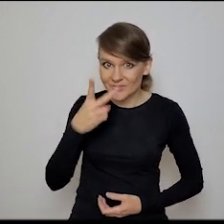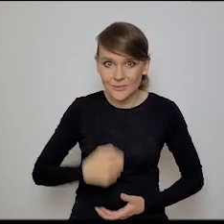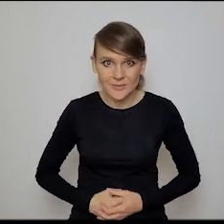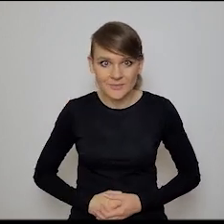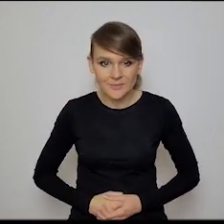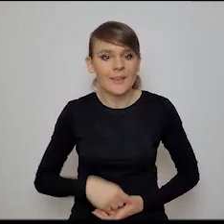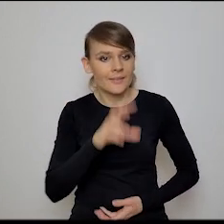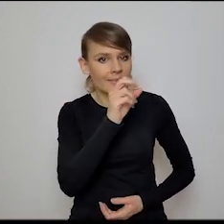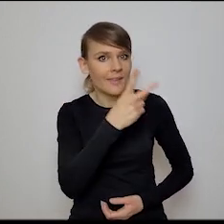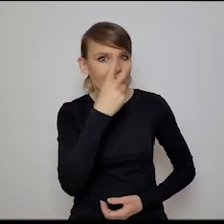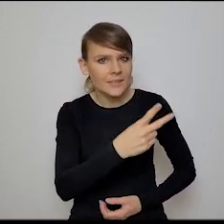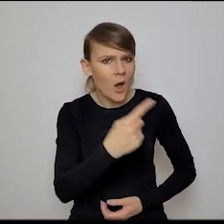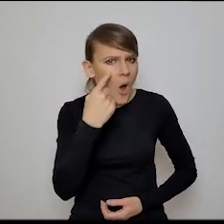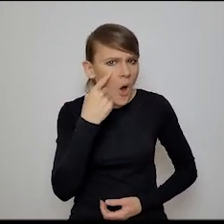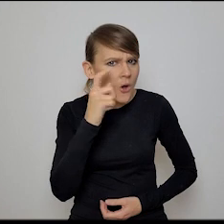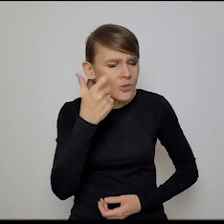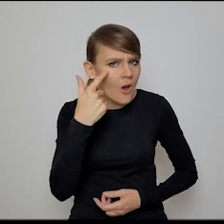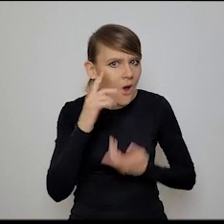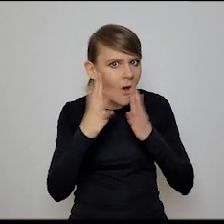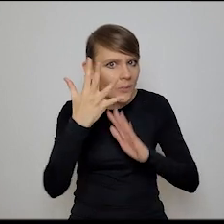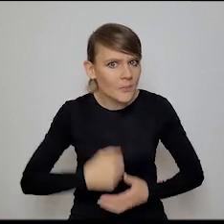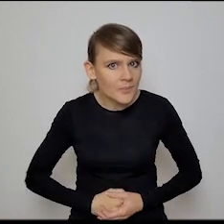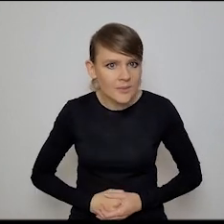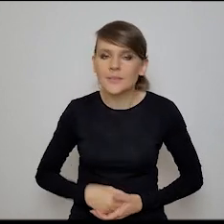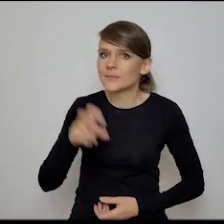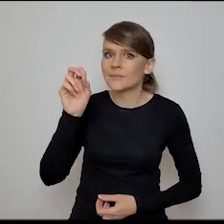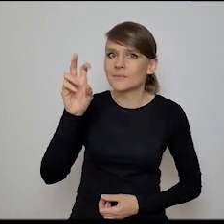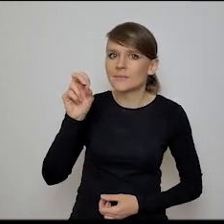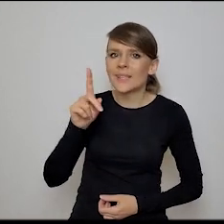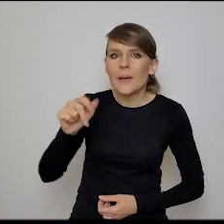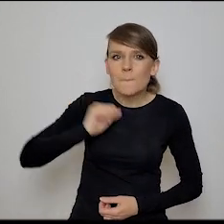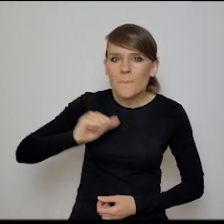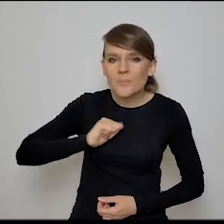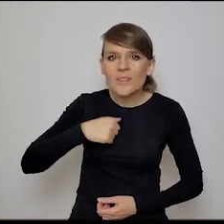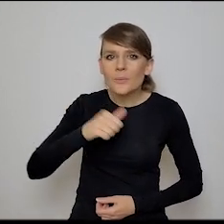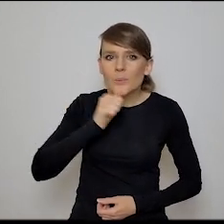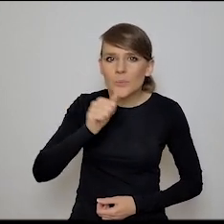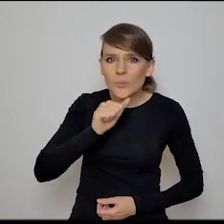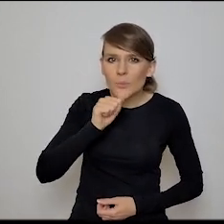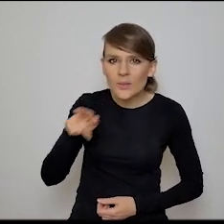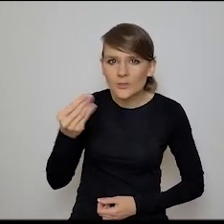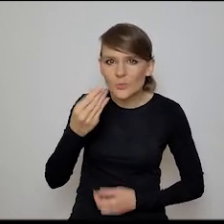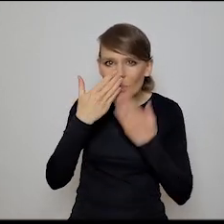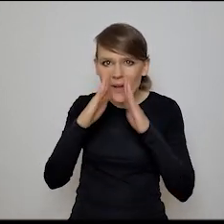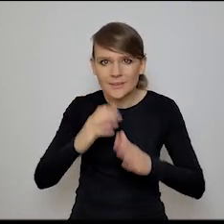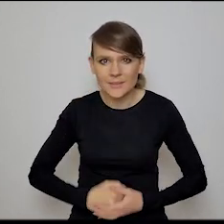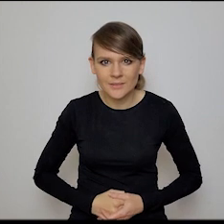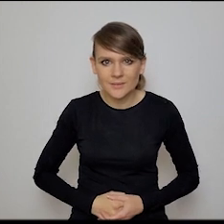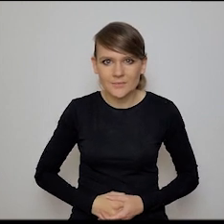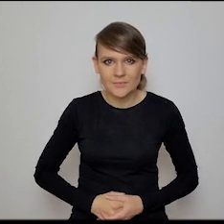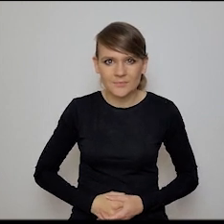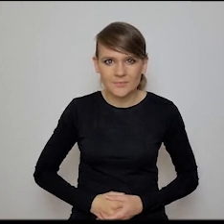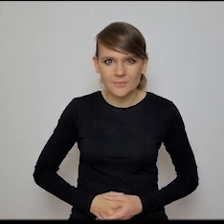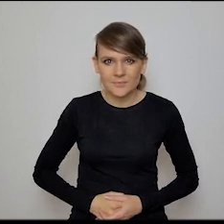i widzę, że coś się w oku odbija. No, poczekaj, spróbuję ją tu odpalić. O,